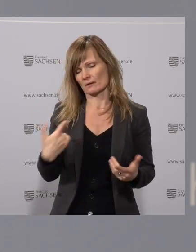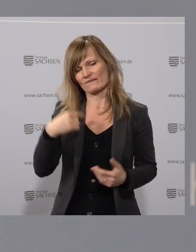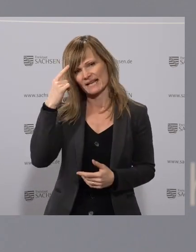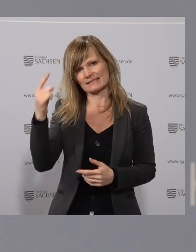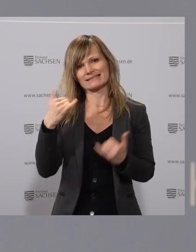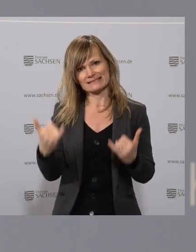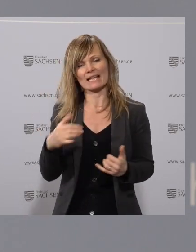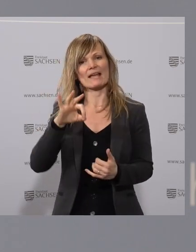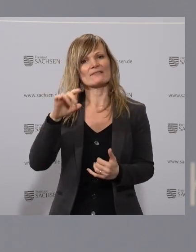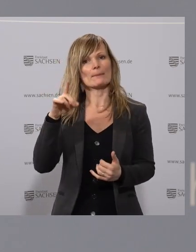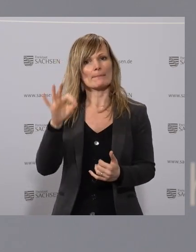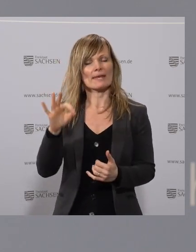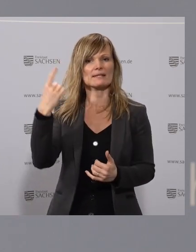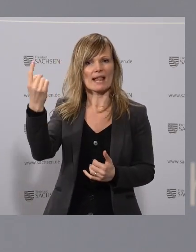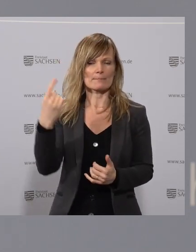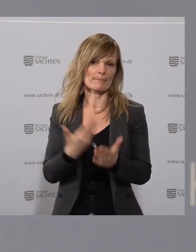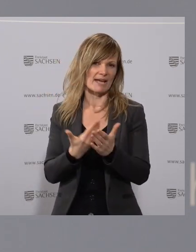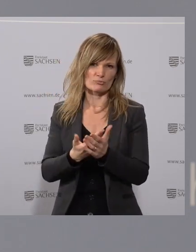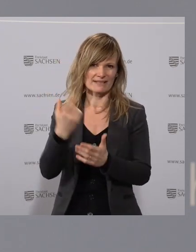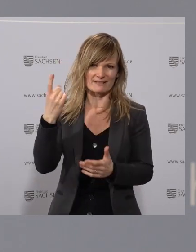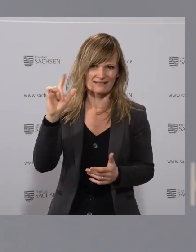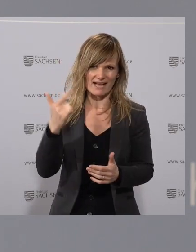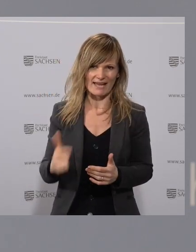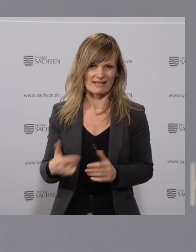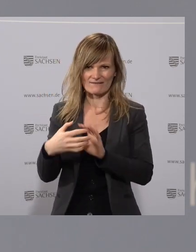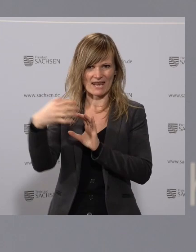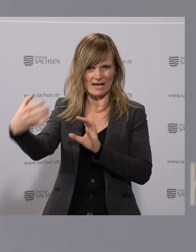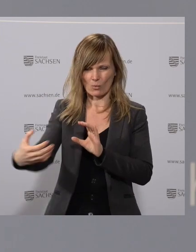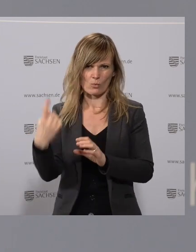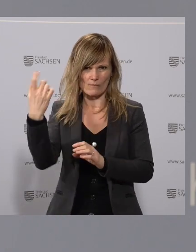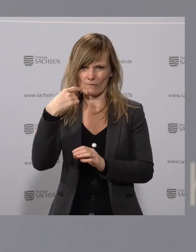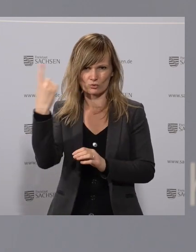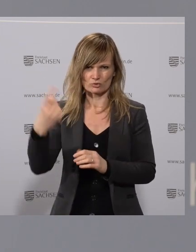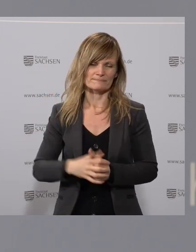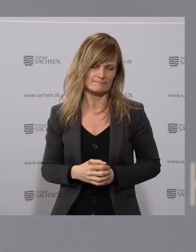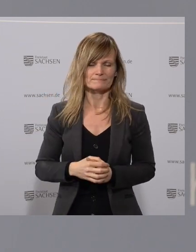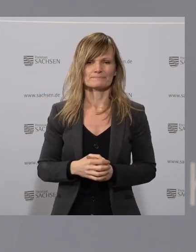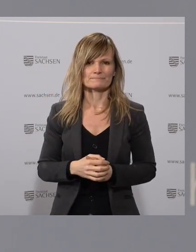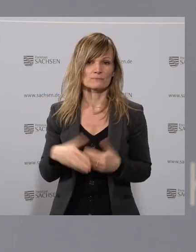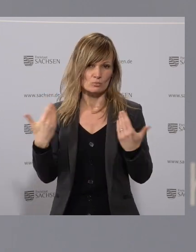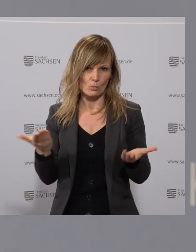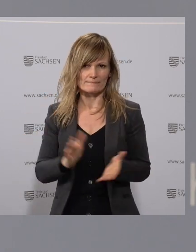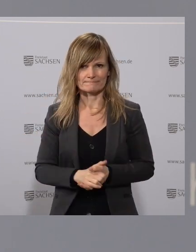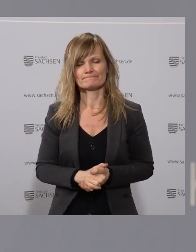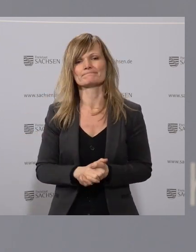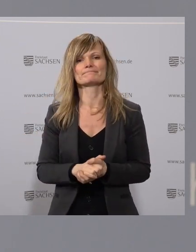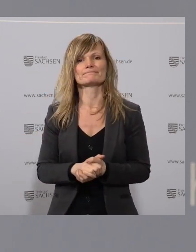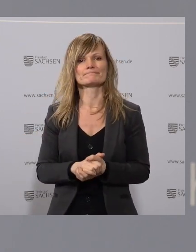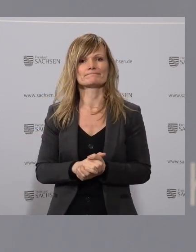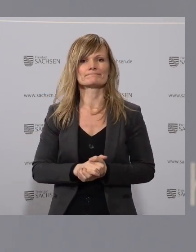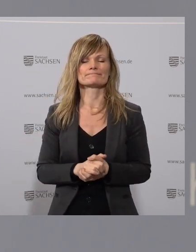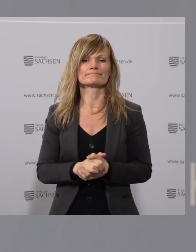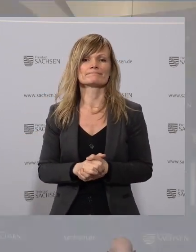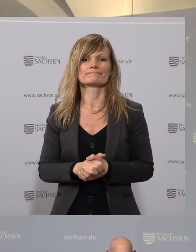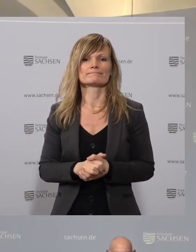ja auch, dass die FDP zum Beispiel da keine, keine Verlängerung des Infektionsschutzgesetzes mehr möchte. Und das ist die Auseinandersetzung, die es zurzeit